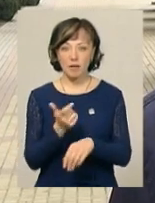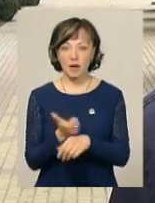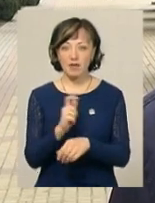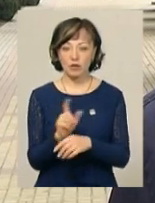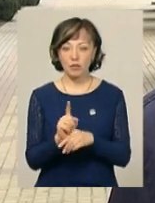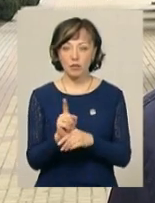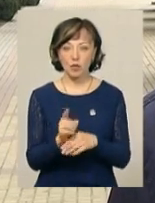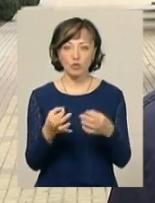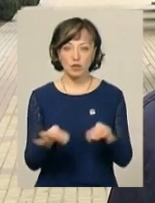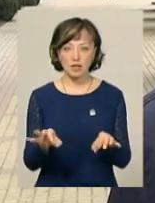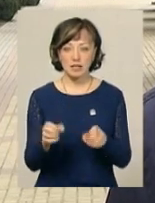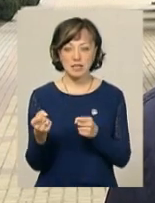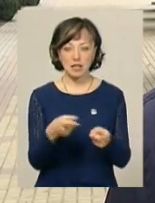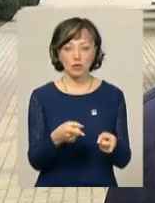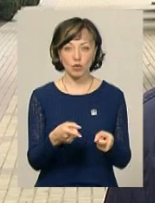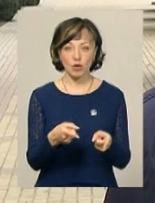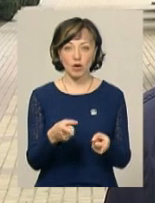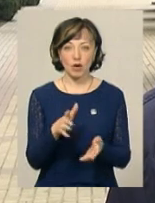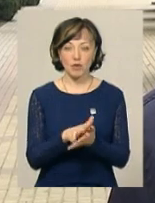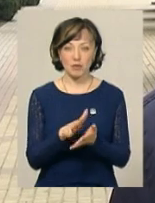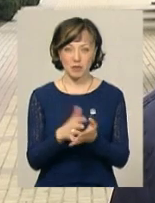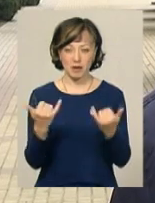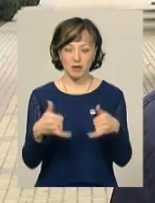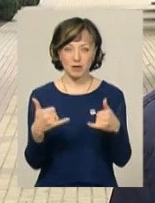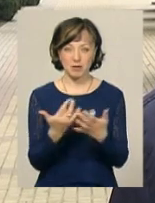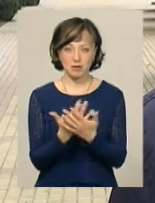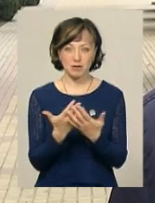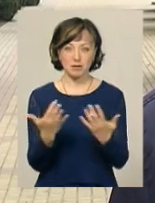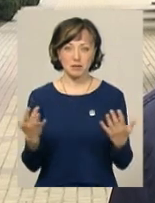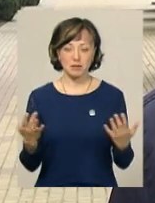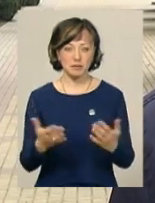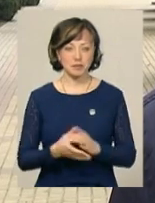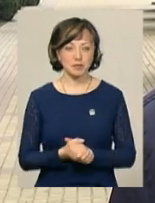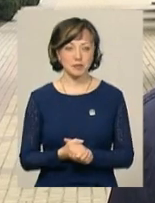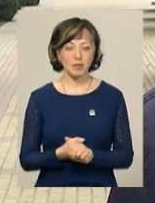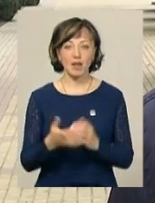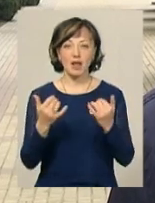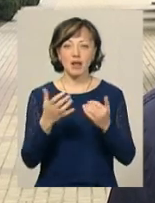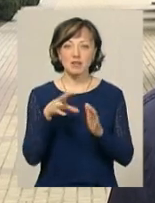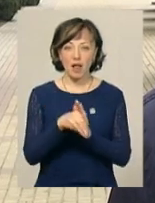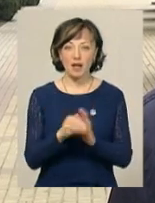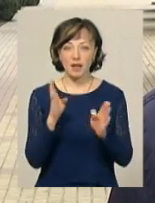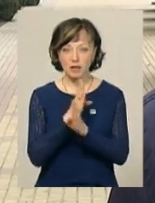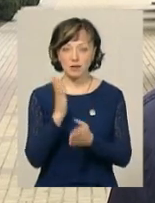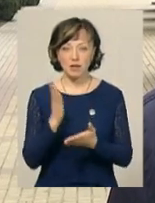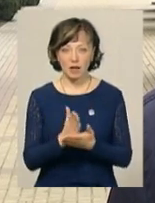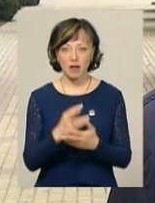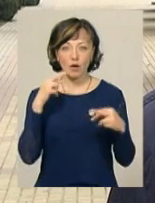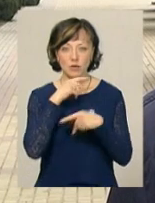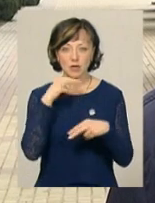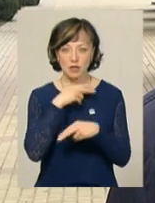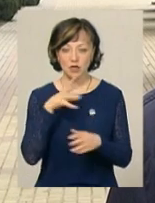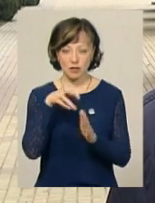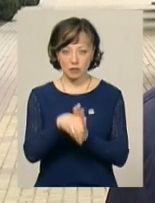нормативу гранично допустимого скиду по хлоридах, по хімічному споживанню кисню, що говорить про наявність токсичних